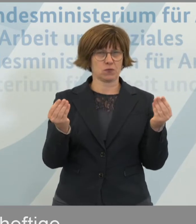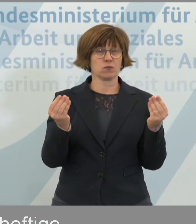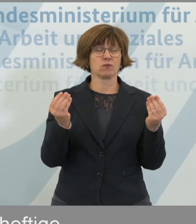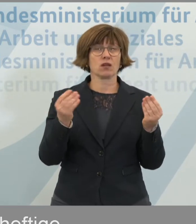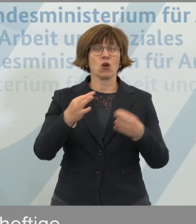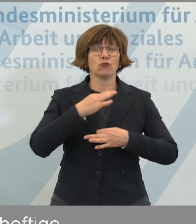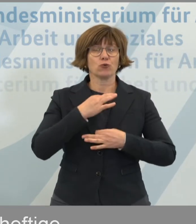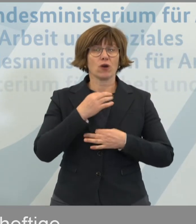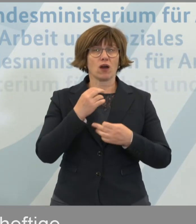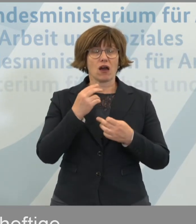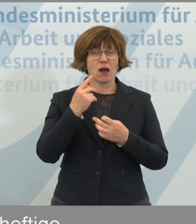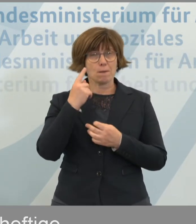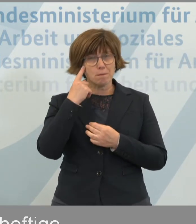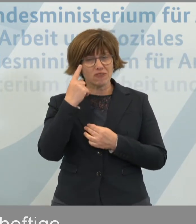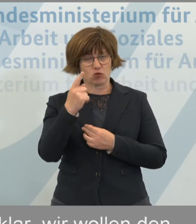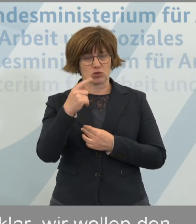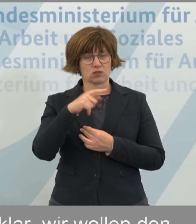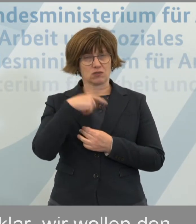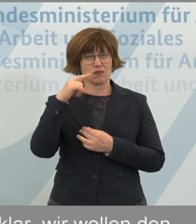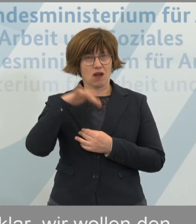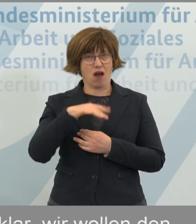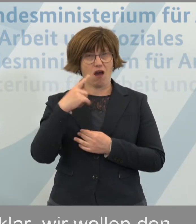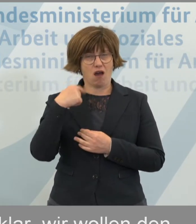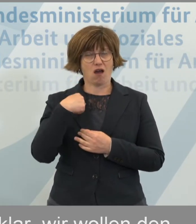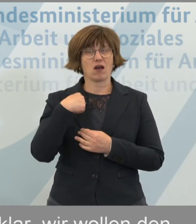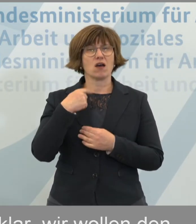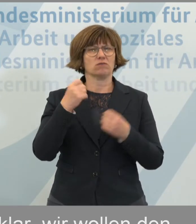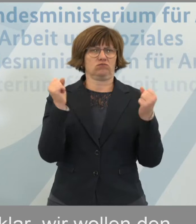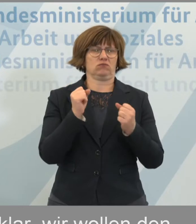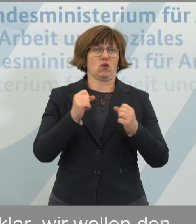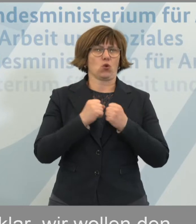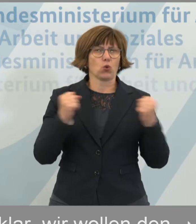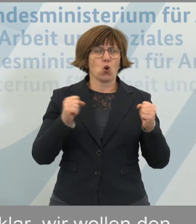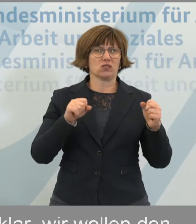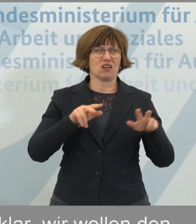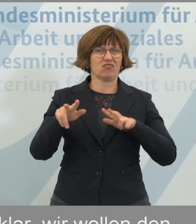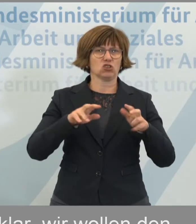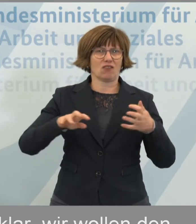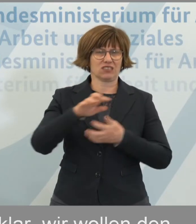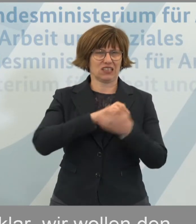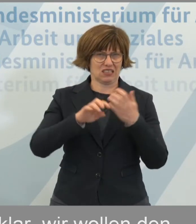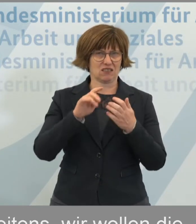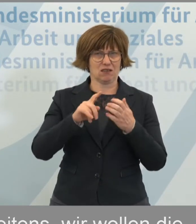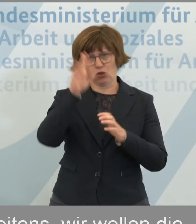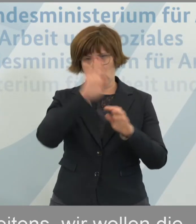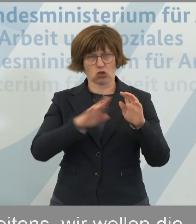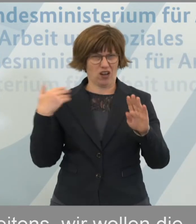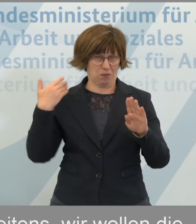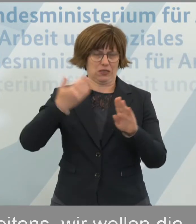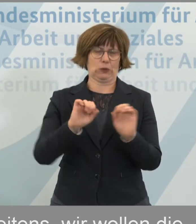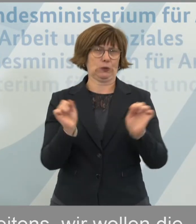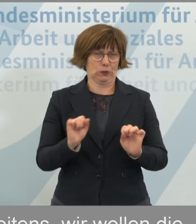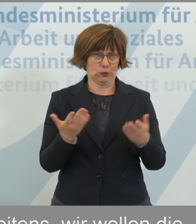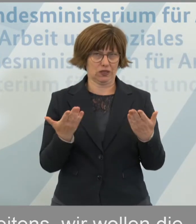ist uns sehr bewusst, dass wir mittlerweile mit der größten Wirtschaftskrise in der Geschichte unseres Landes zu kämpfen haben.